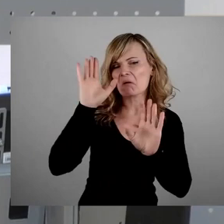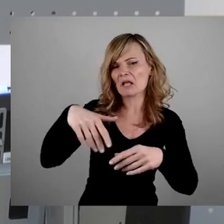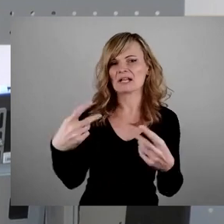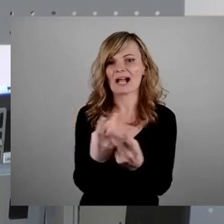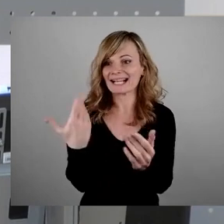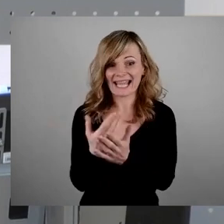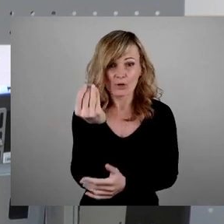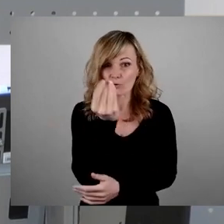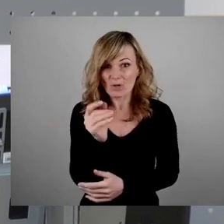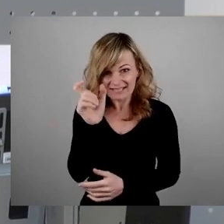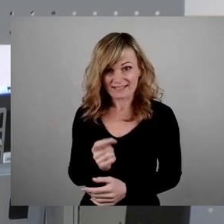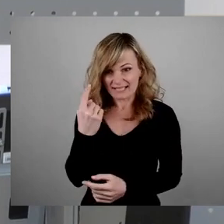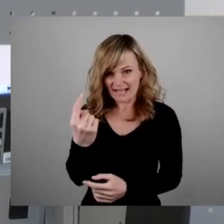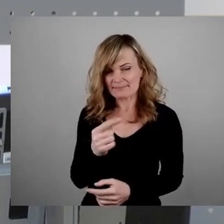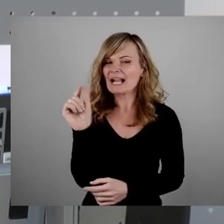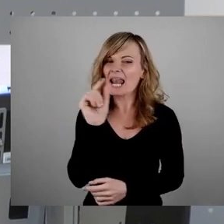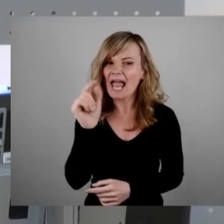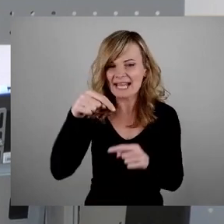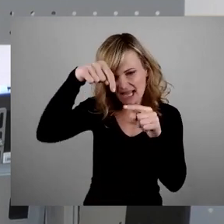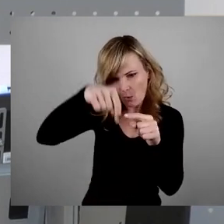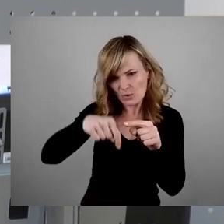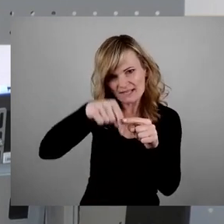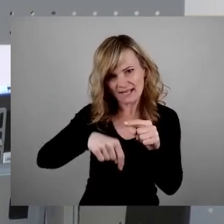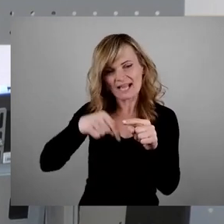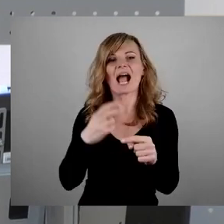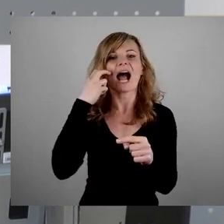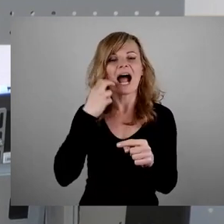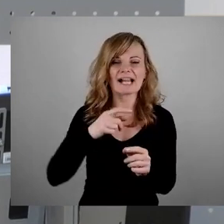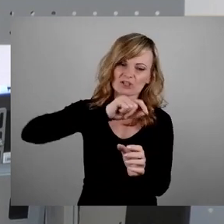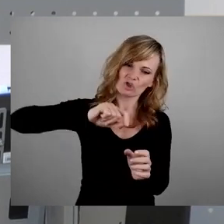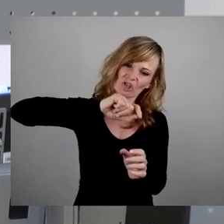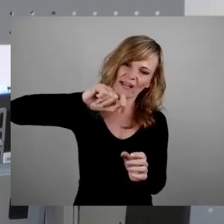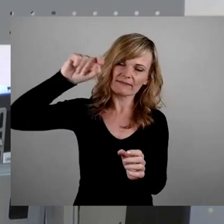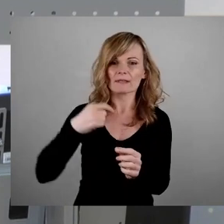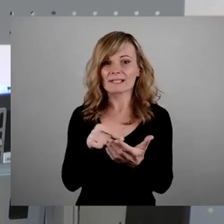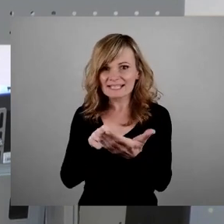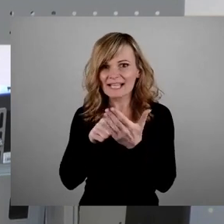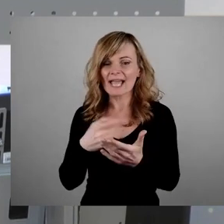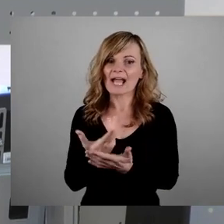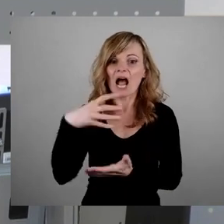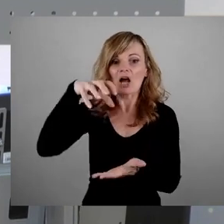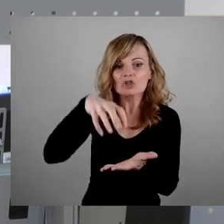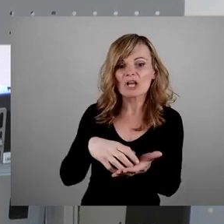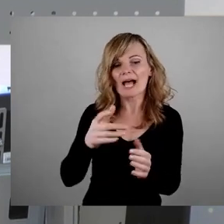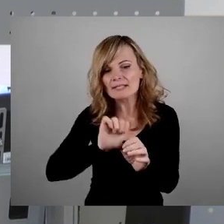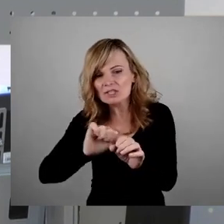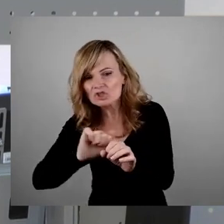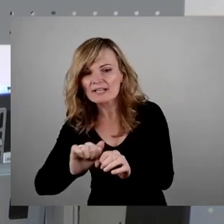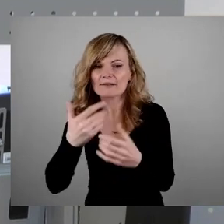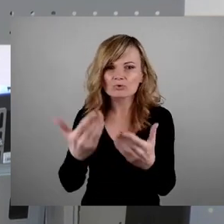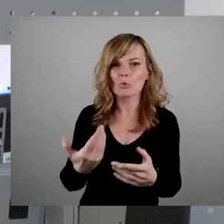ich sage mal, kleinen, nach unten angebrachten alten Schriftzug hinweisen, dass die Stadt was geschliffen hat. Und jetzt erzähle ich mal,